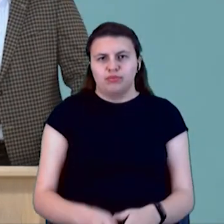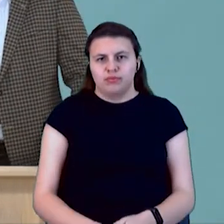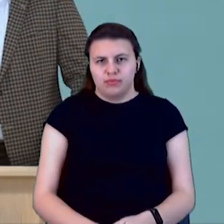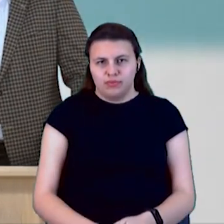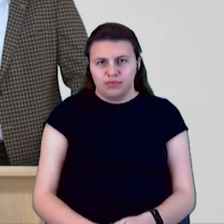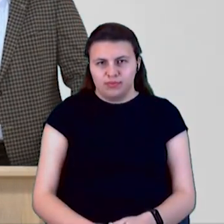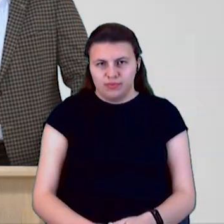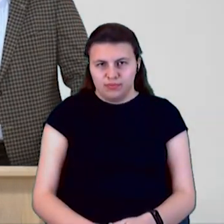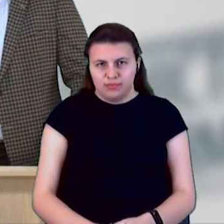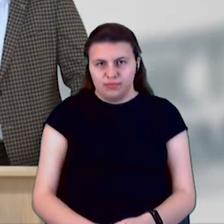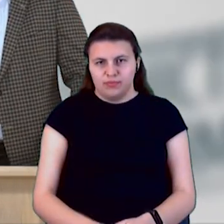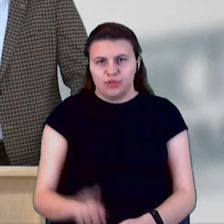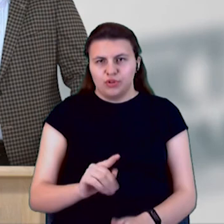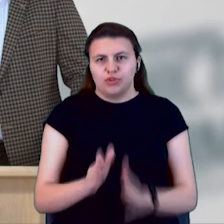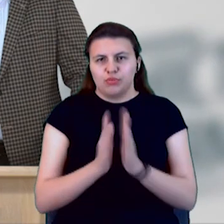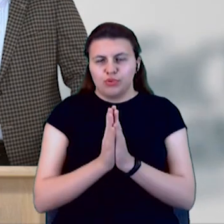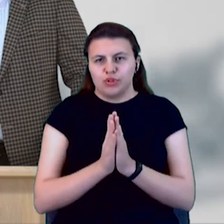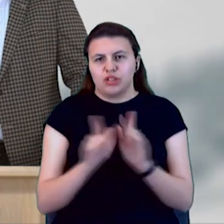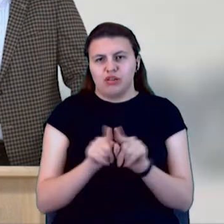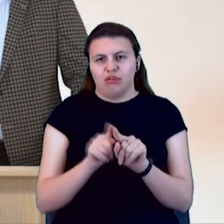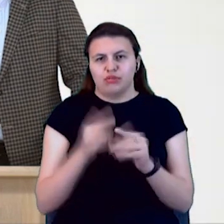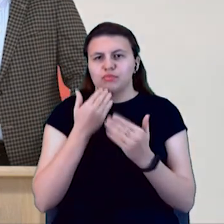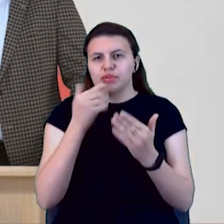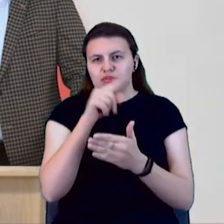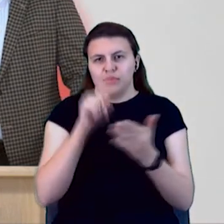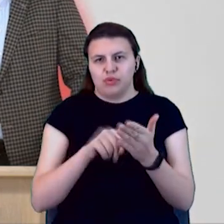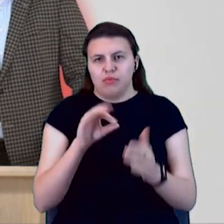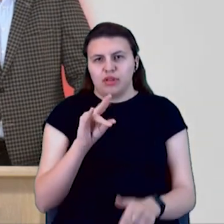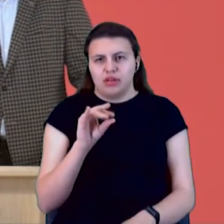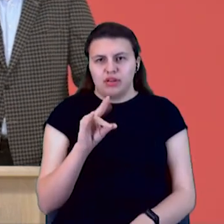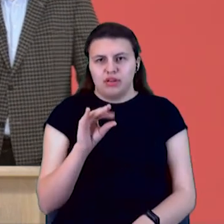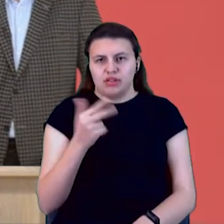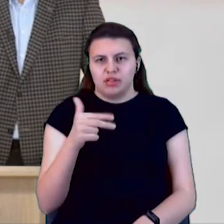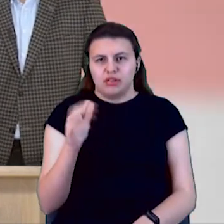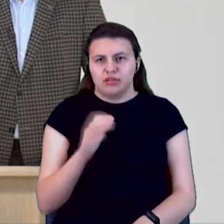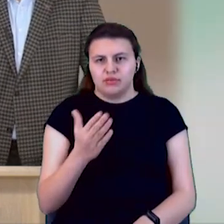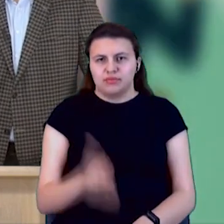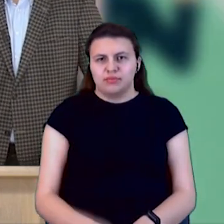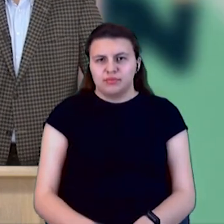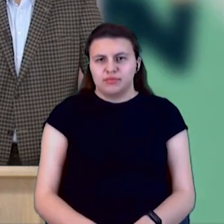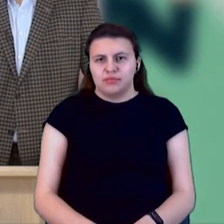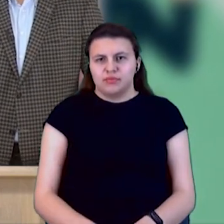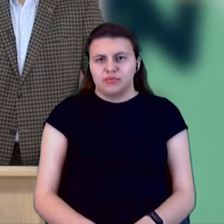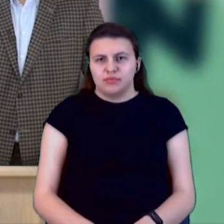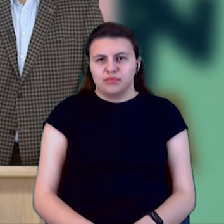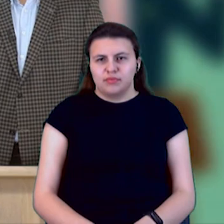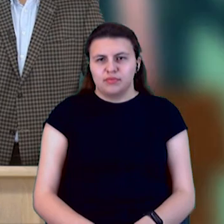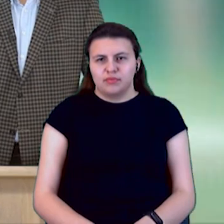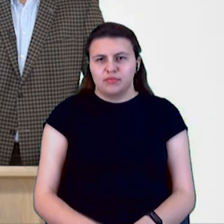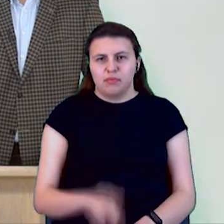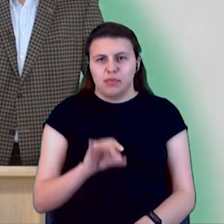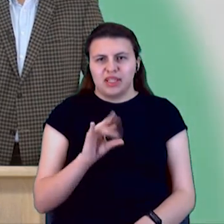Ще ж, прошу вас також поставити запитання пану Іллі за 30 секунд, час пішов. Пан Іллі,